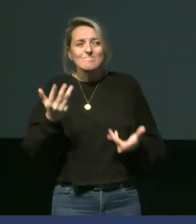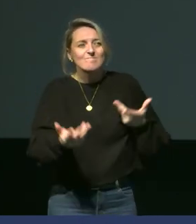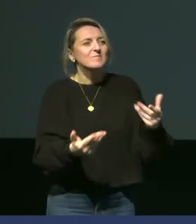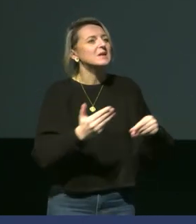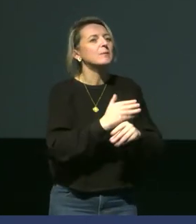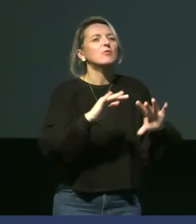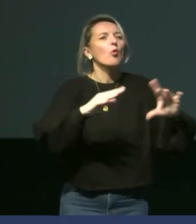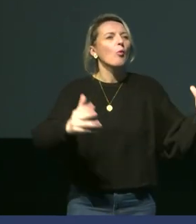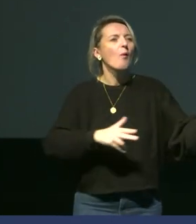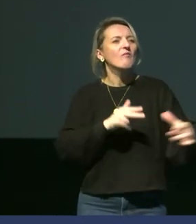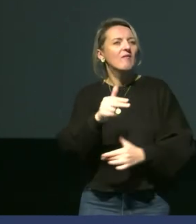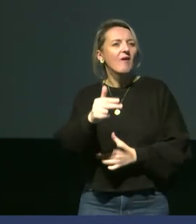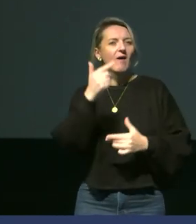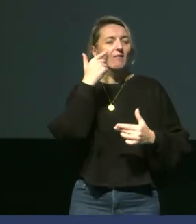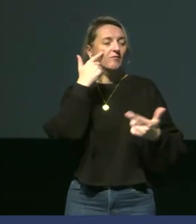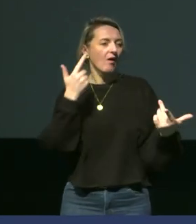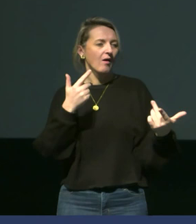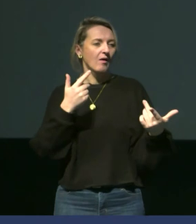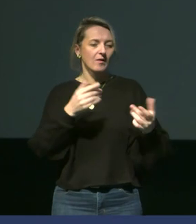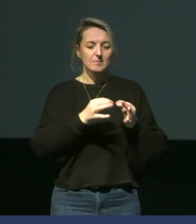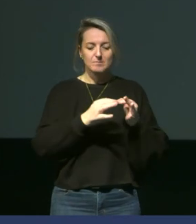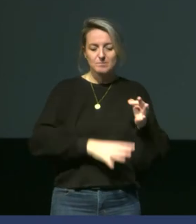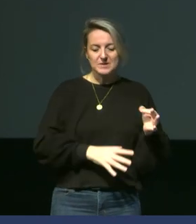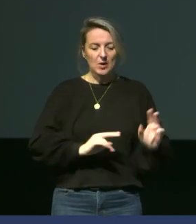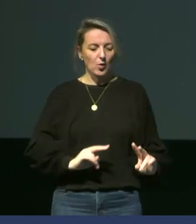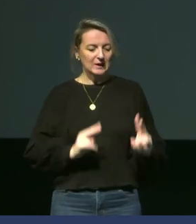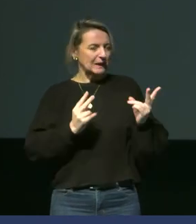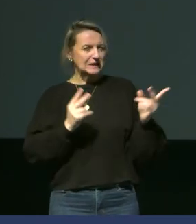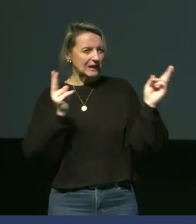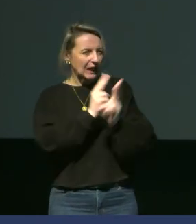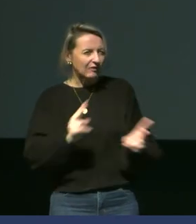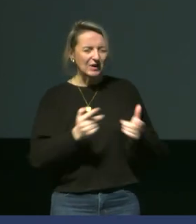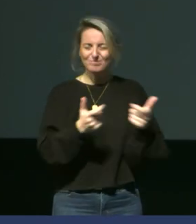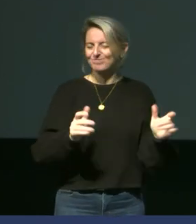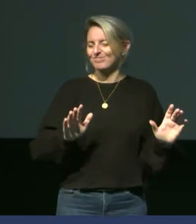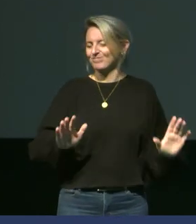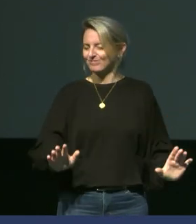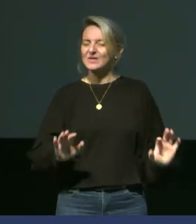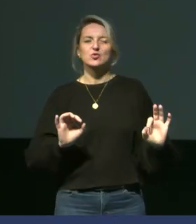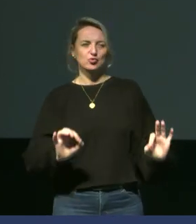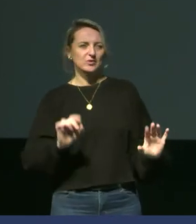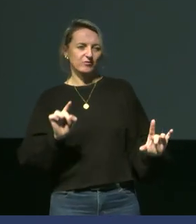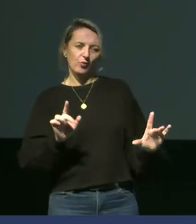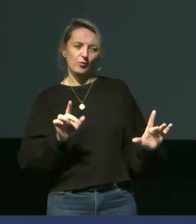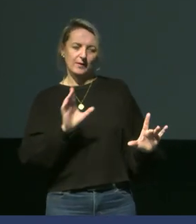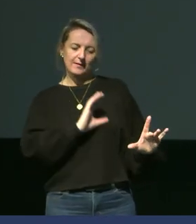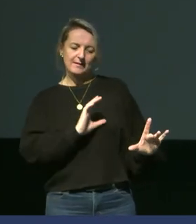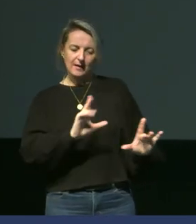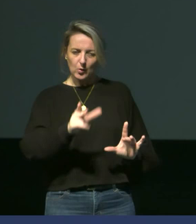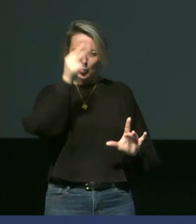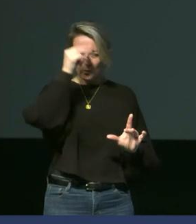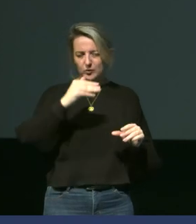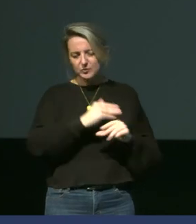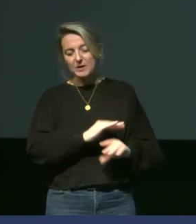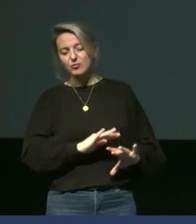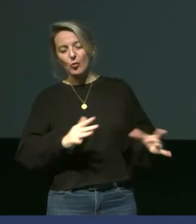thermorégulation qui va être plus élevé, on va avoir un bilan énergétique qui va être différent et on va essayer de comprendre ce qui se